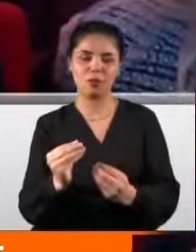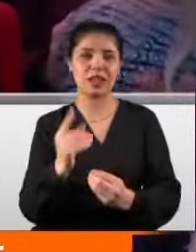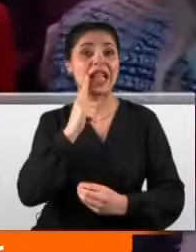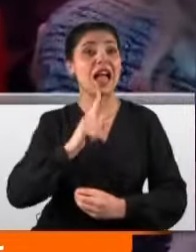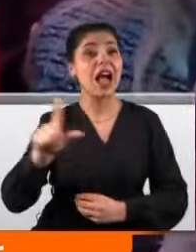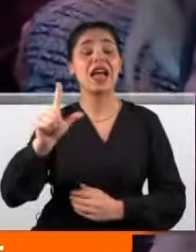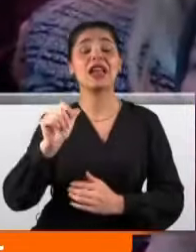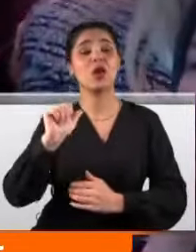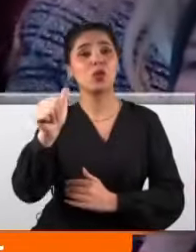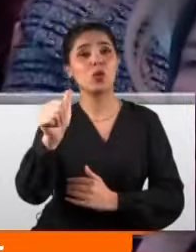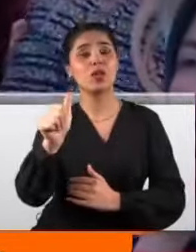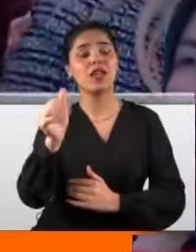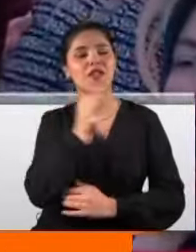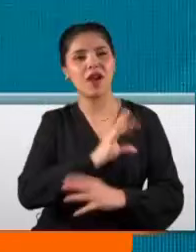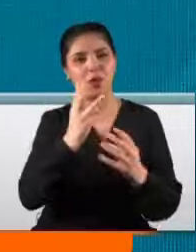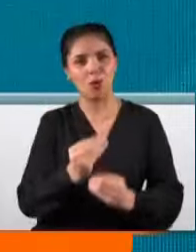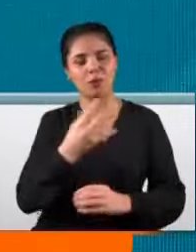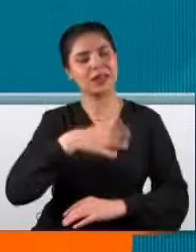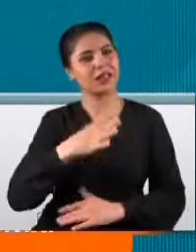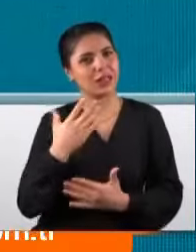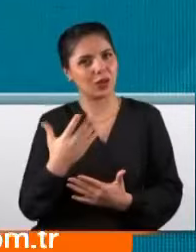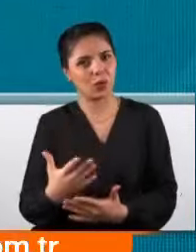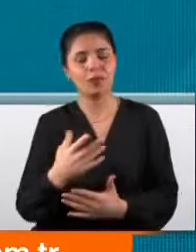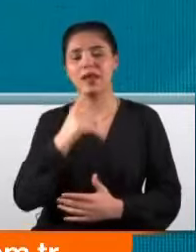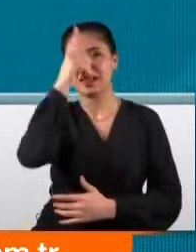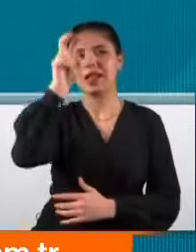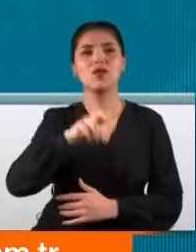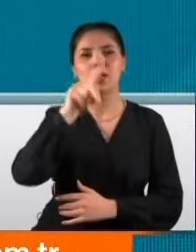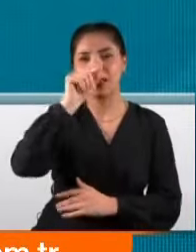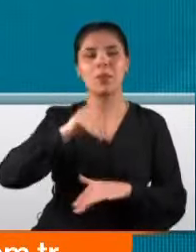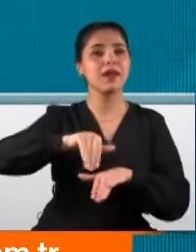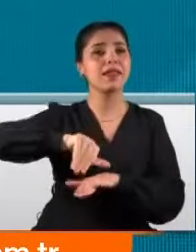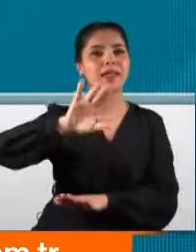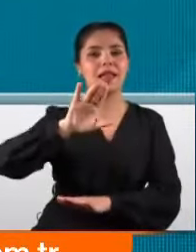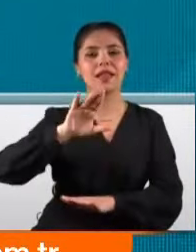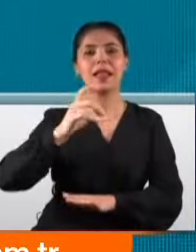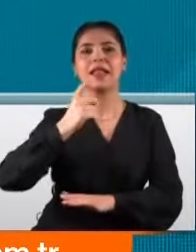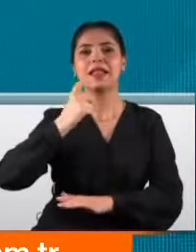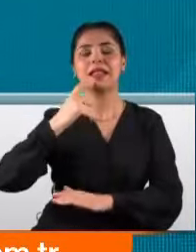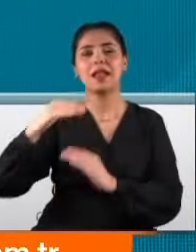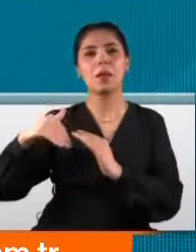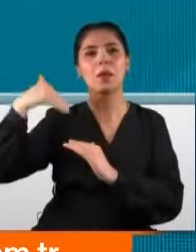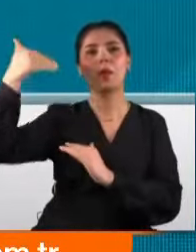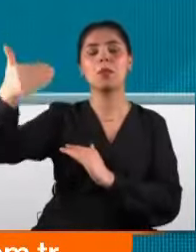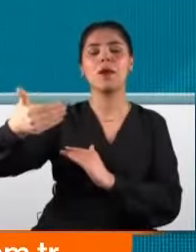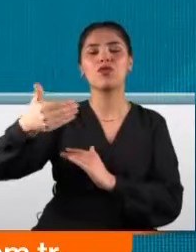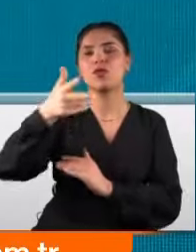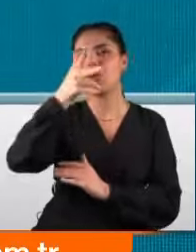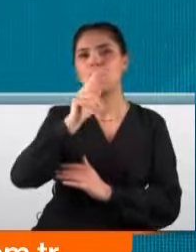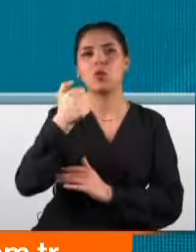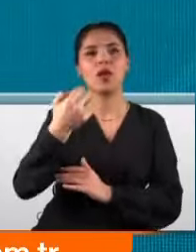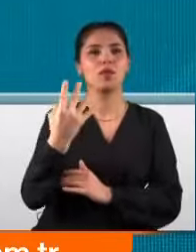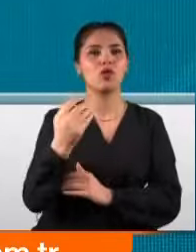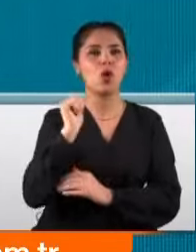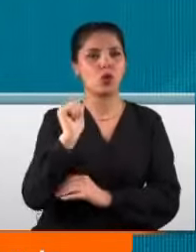hayırlara vesile olmasını temenni ediyorum. Sadece 8 Mart değil, yılın kalan 364 günü de